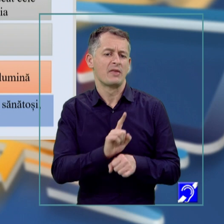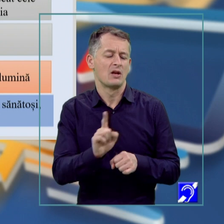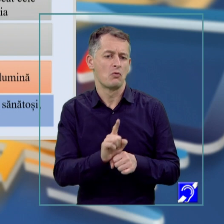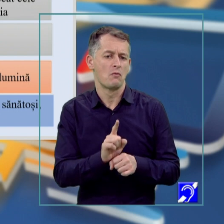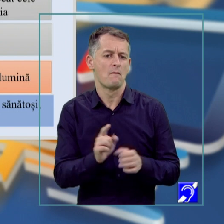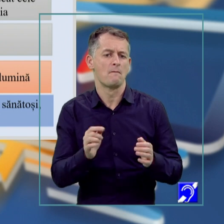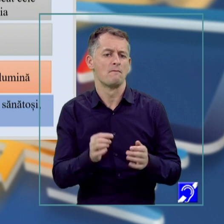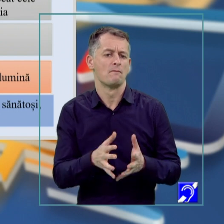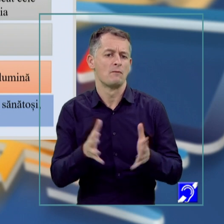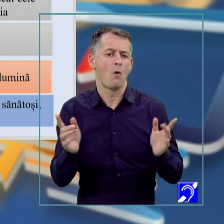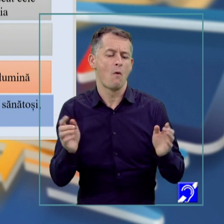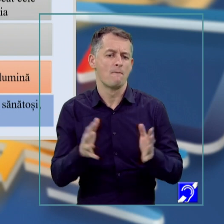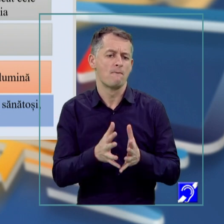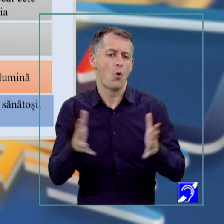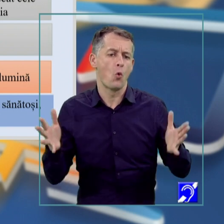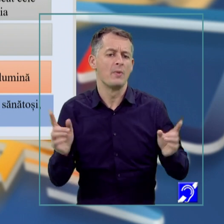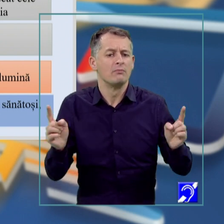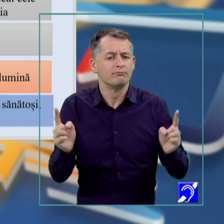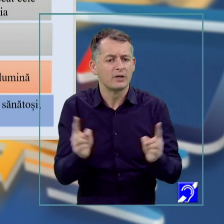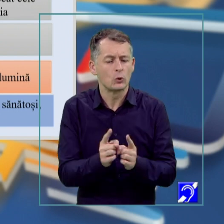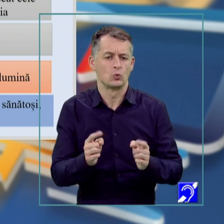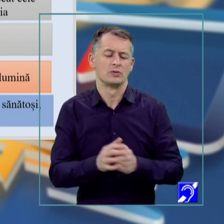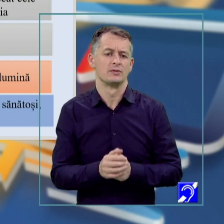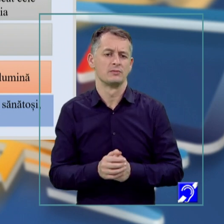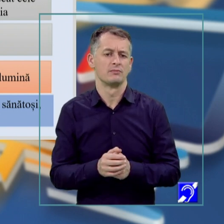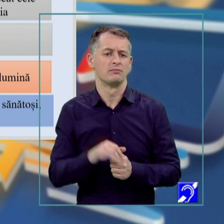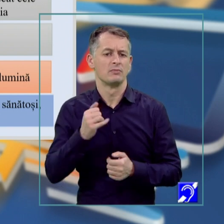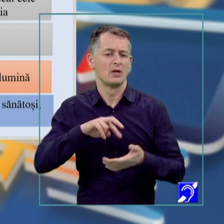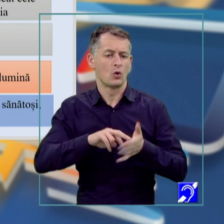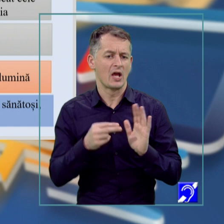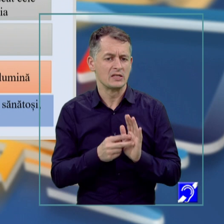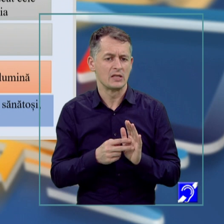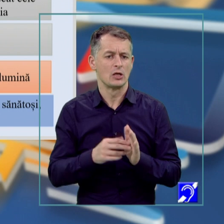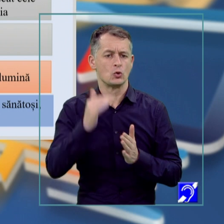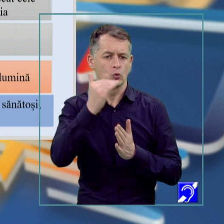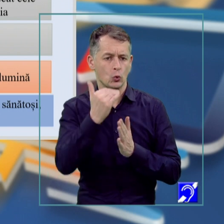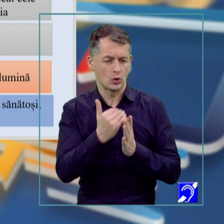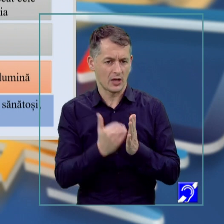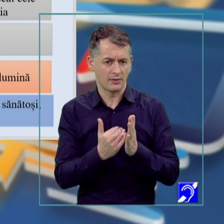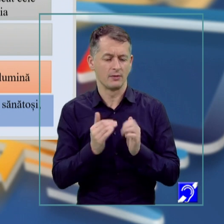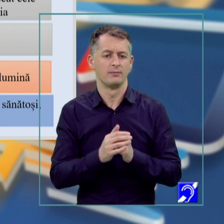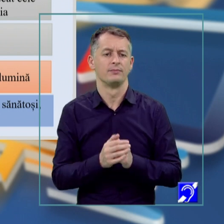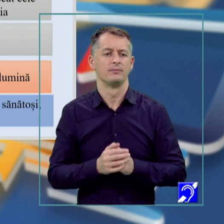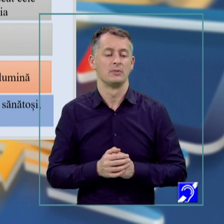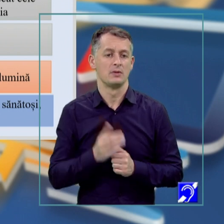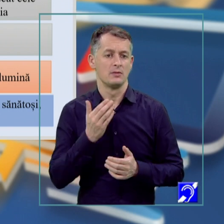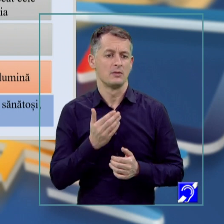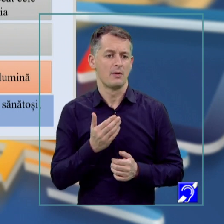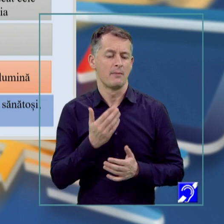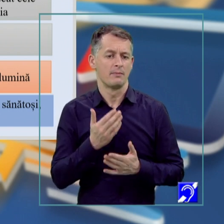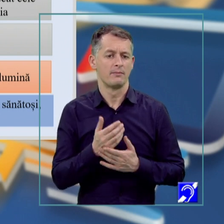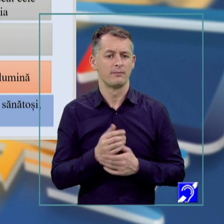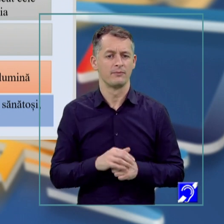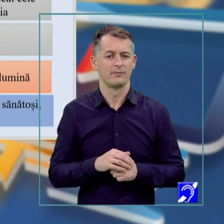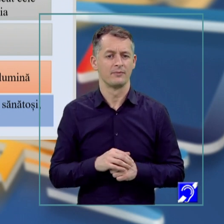asociate cu o stare afectivă, pozitivă sau negativă, organizate, structurate logic și neomogene, pentru că cele omogene plictisesc de